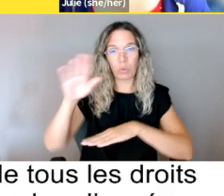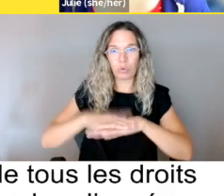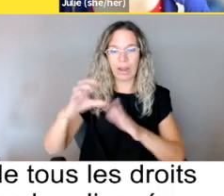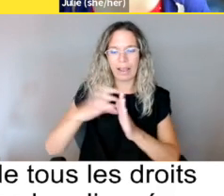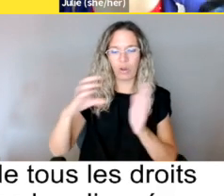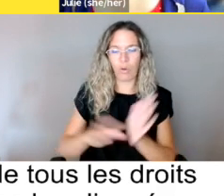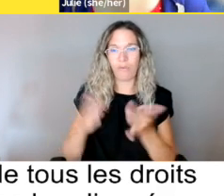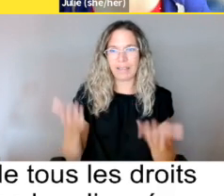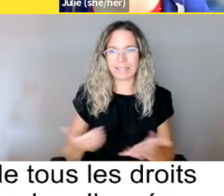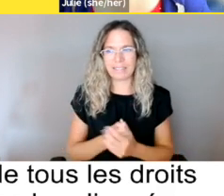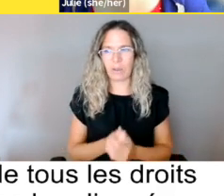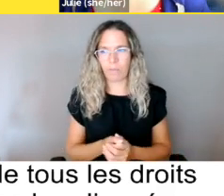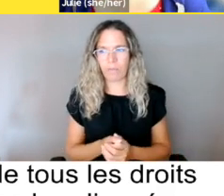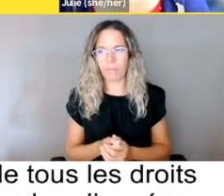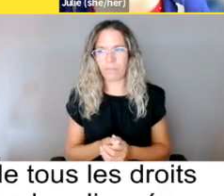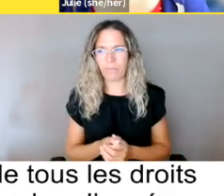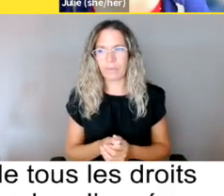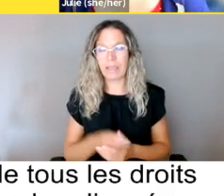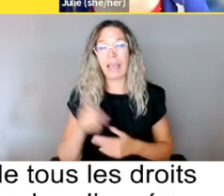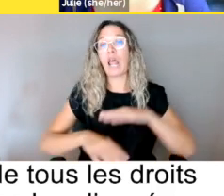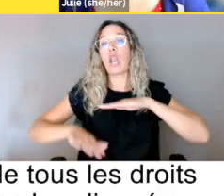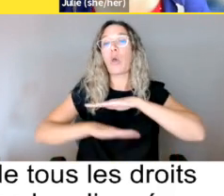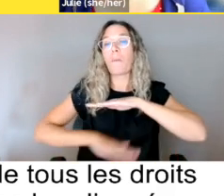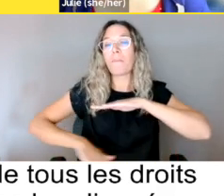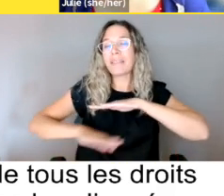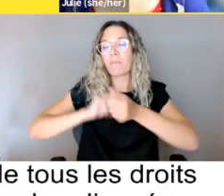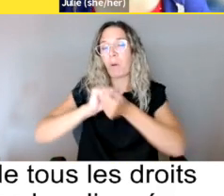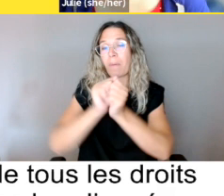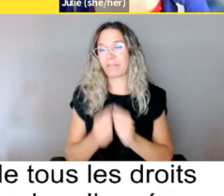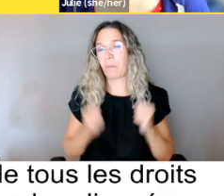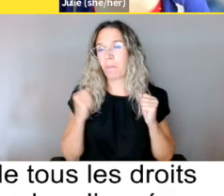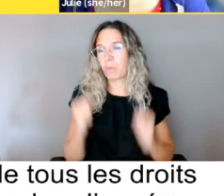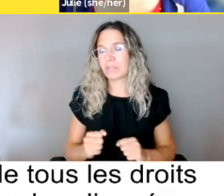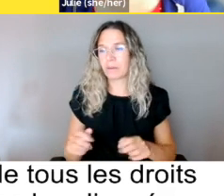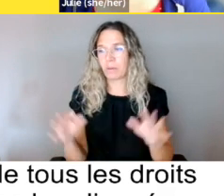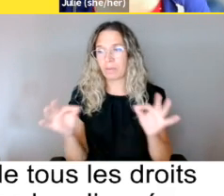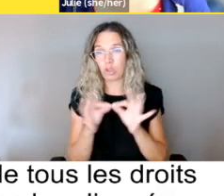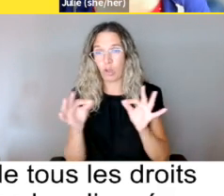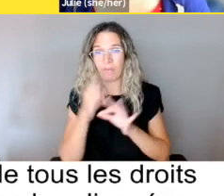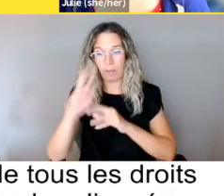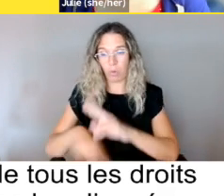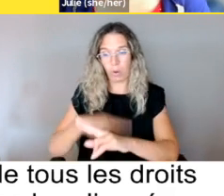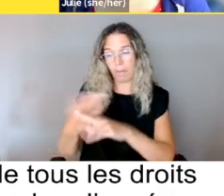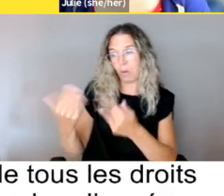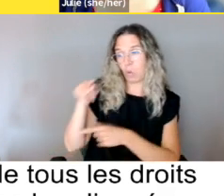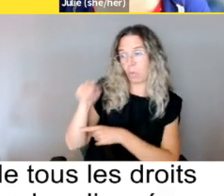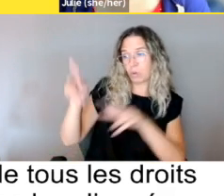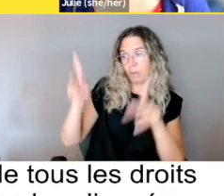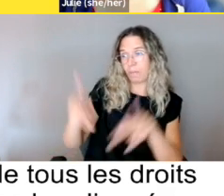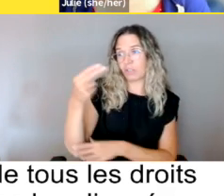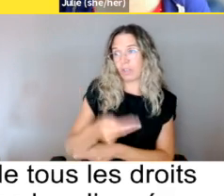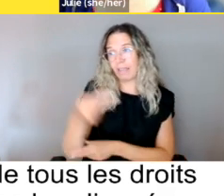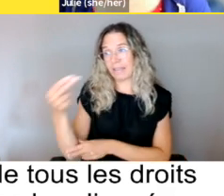qui devrait nécessiter le minimum possible d'adaptation et de frais pour répondre aux besoins spécifiques des personnes